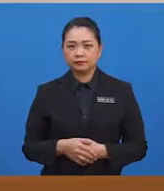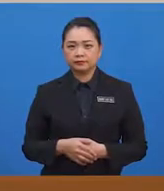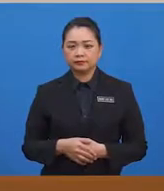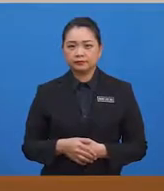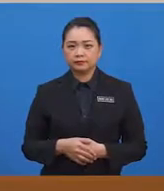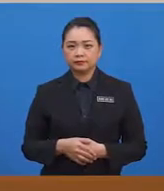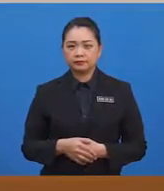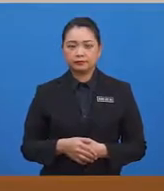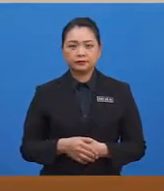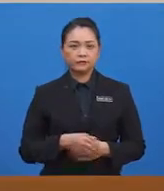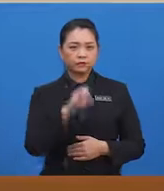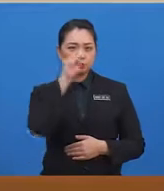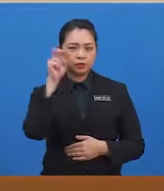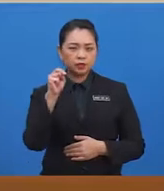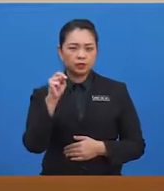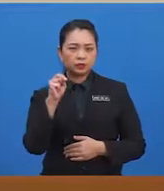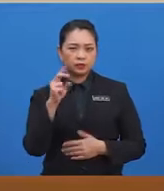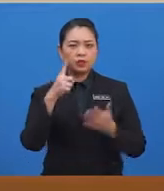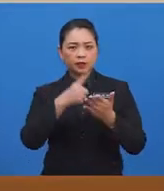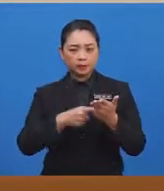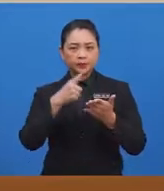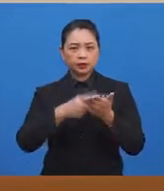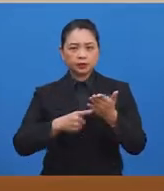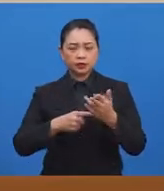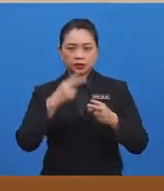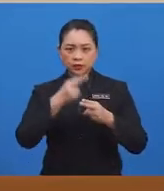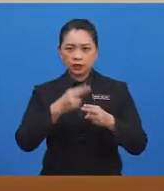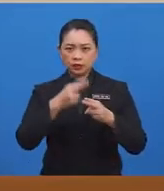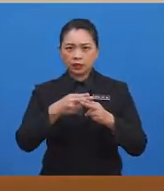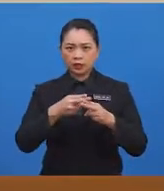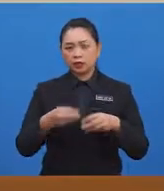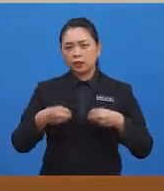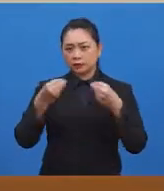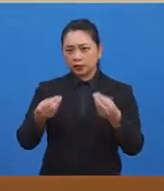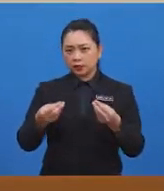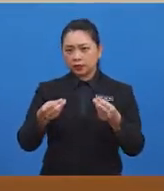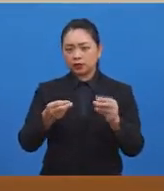Persoalannya, apakah nama bagi sudut ini?